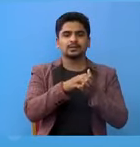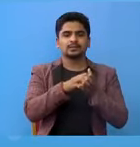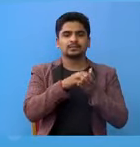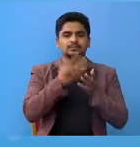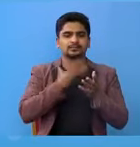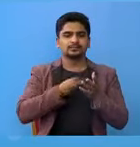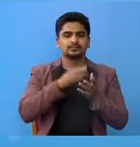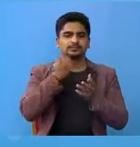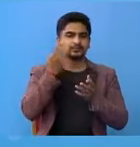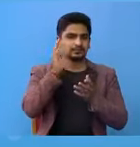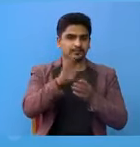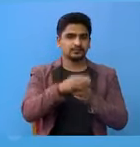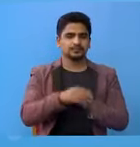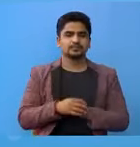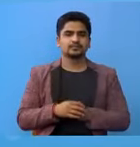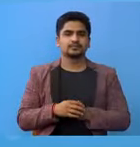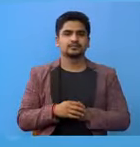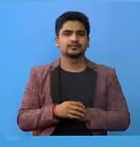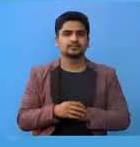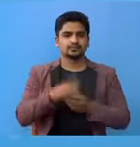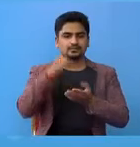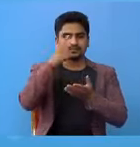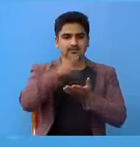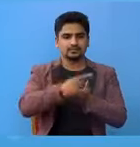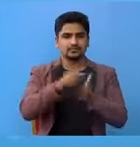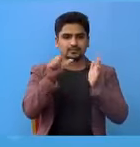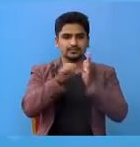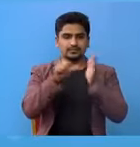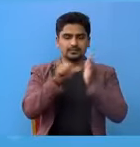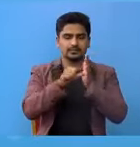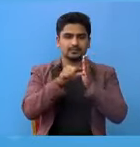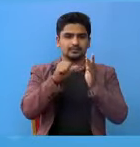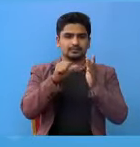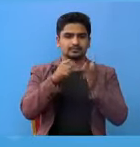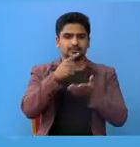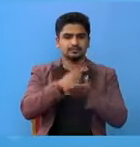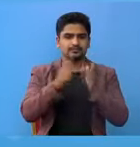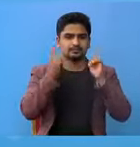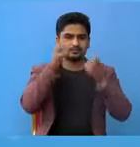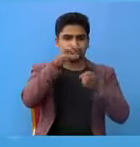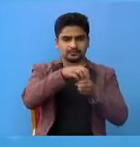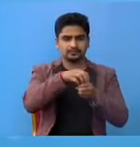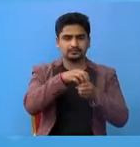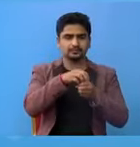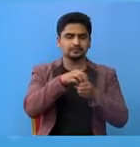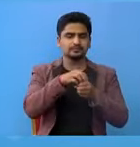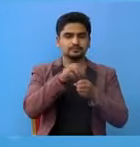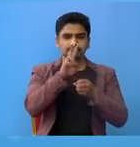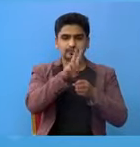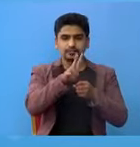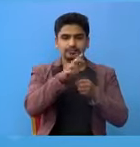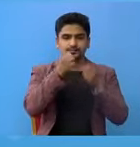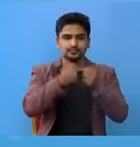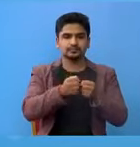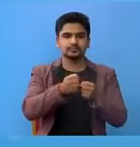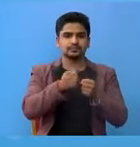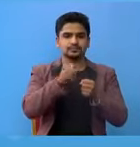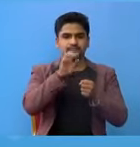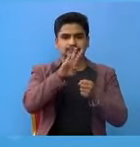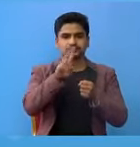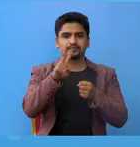मा दुख निधन वायको चा कपिल वस्तु जिल्ला कपिल वस्तु नंगर पालीका वडानम दोई तौलियावा निव्यासी वर्षा